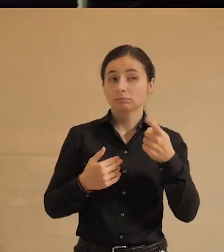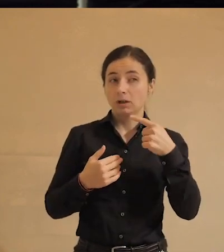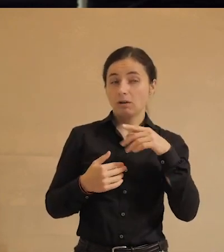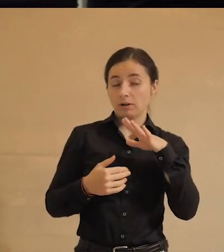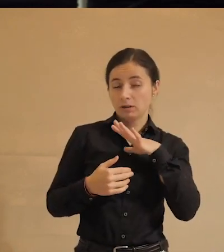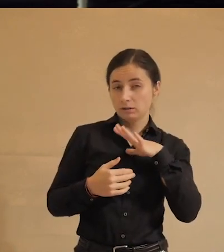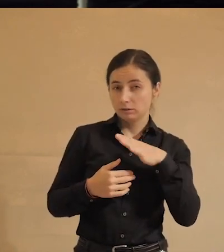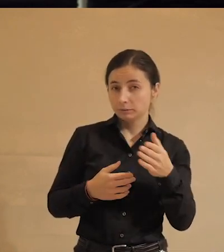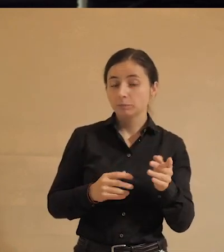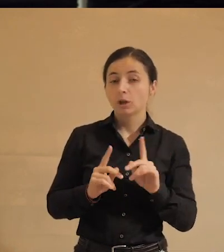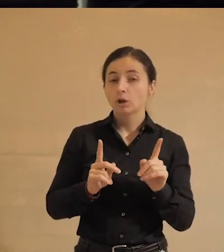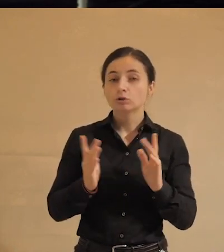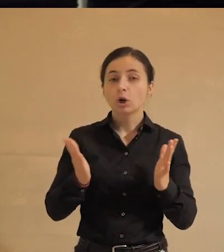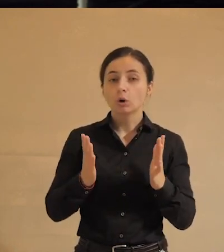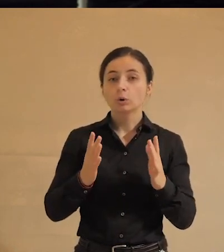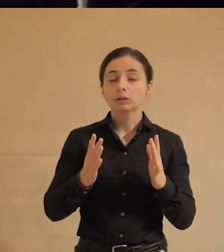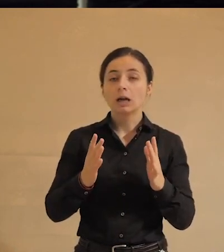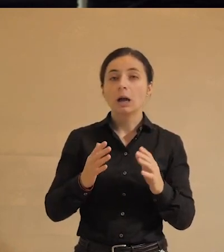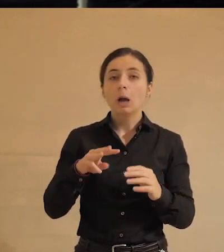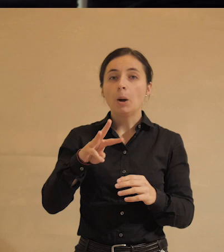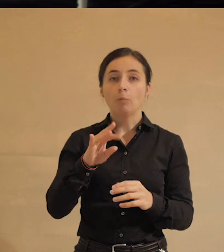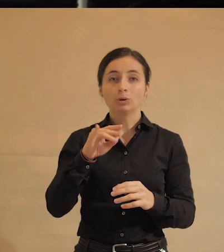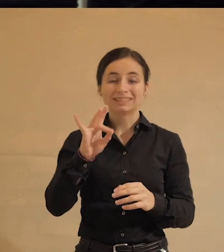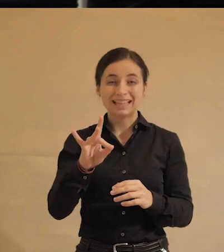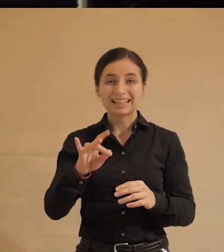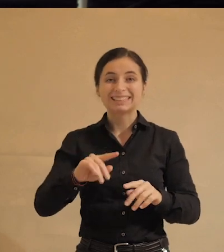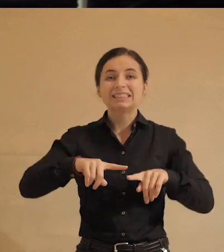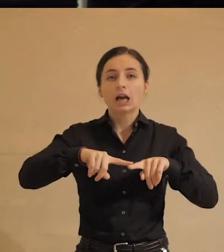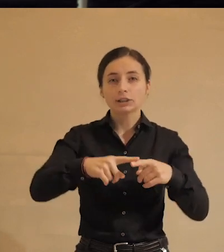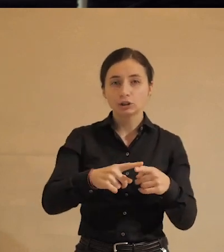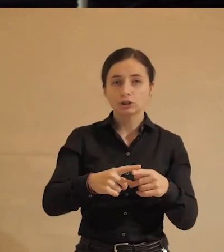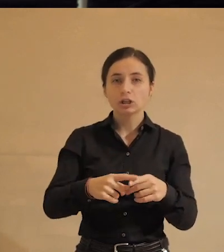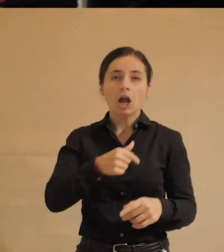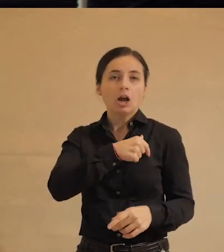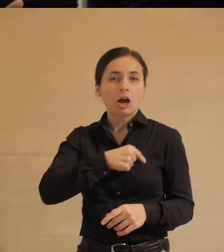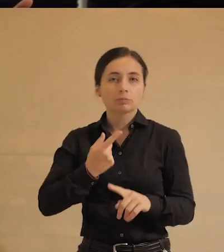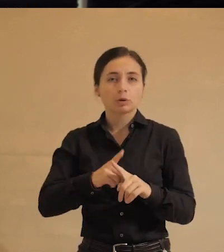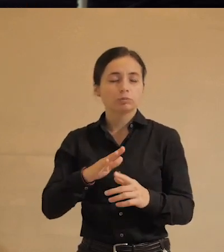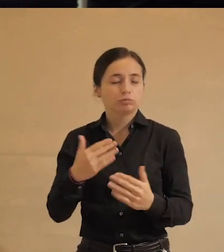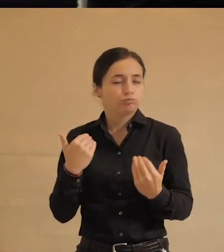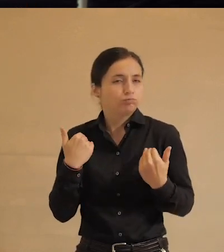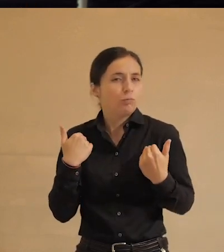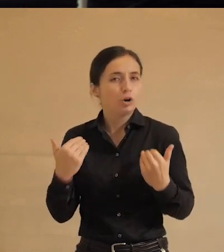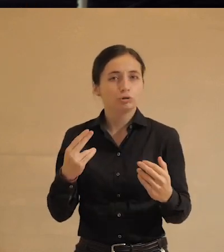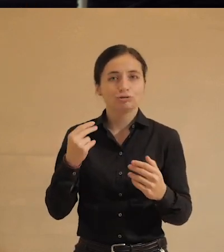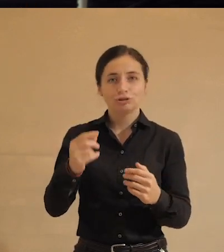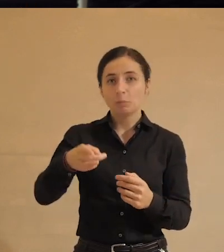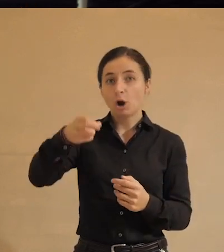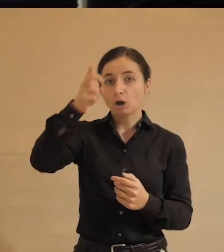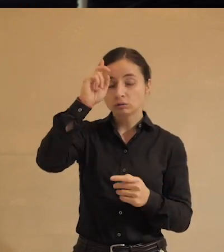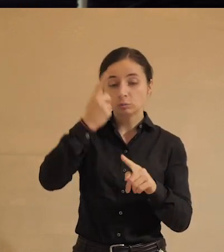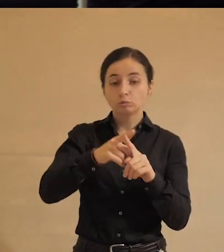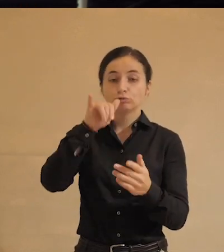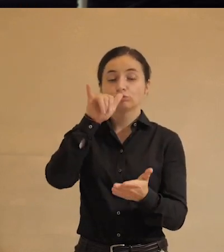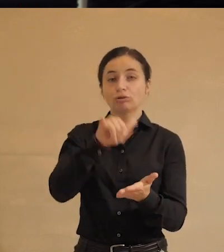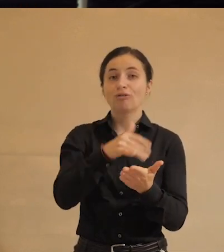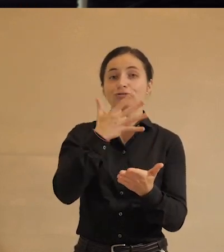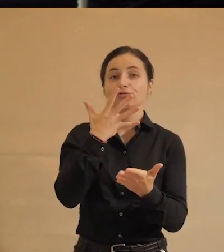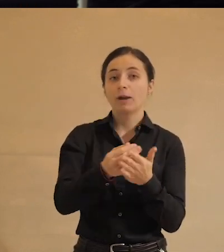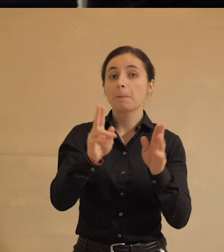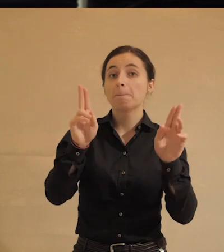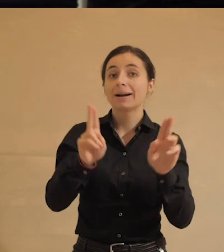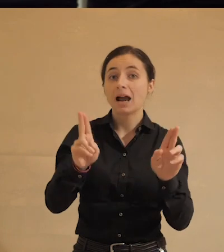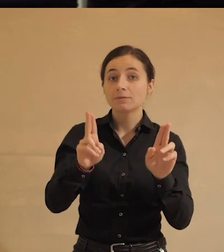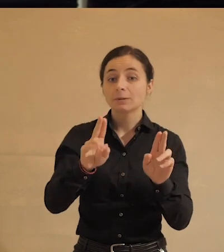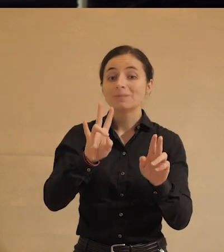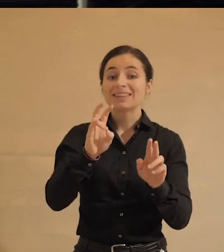возникнет некий монстр технический, корпорация, которая будет могущественнее государств и которая будет устанавливать свои правила